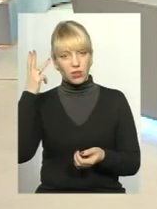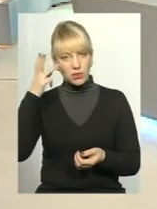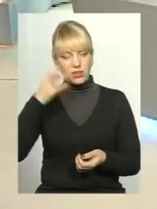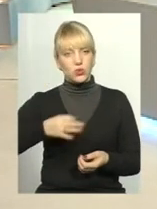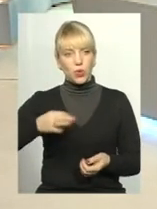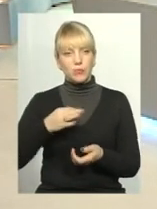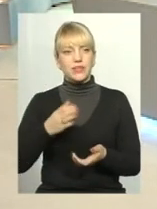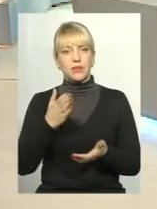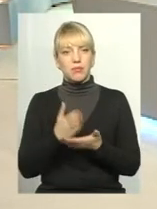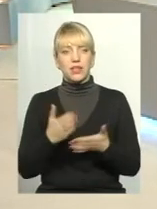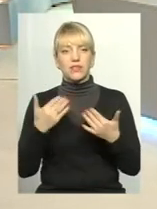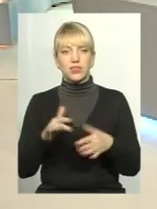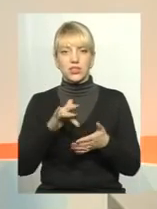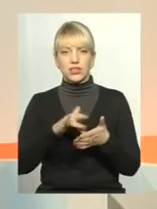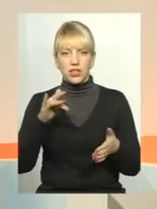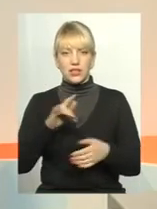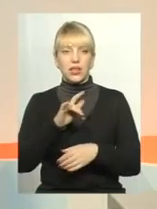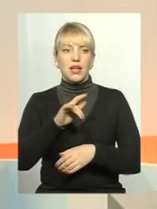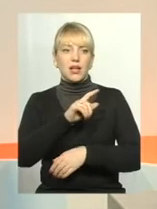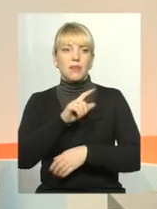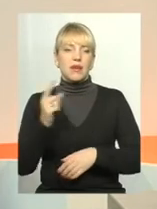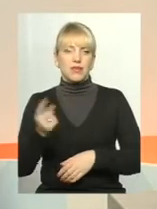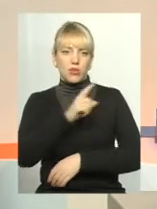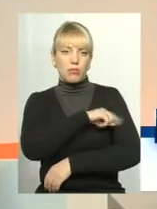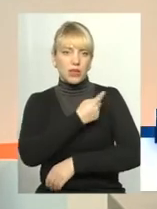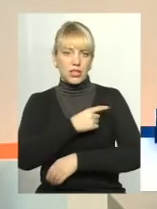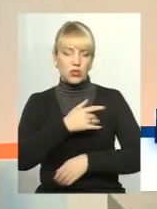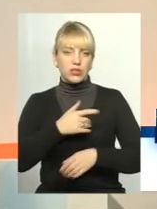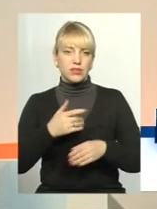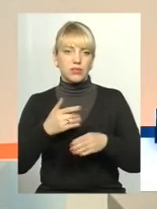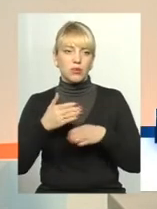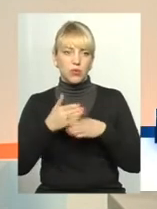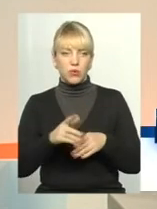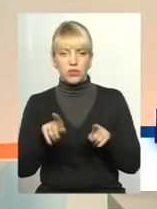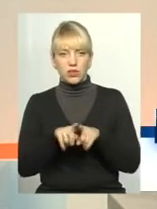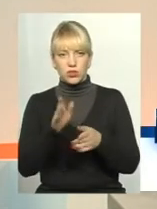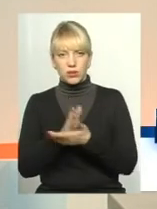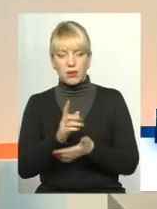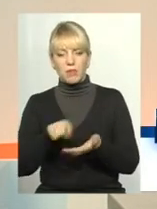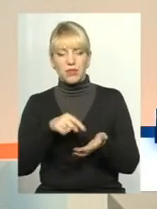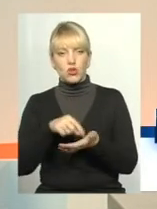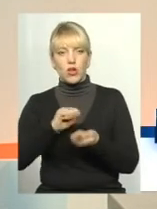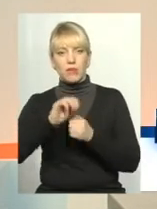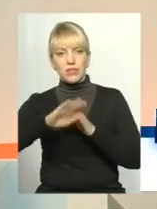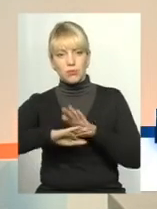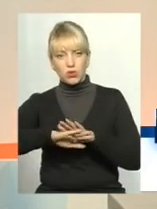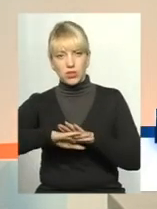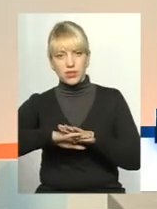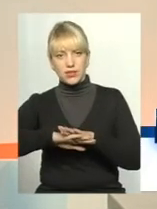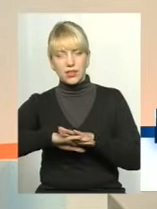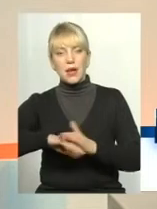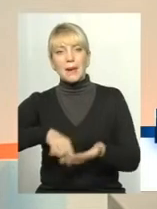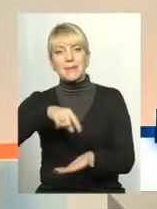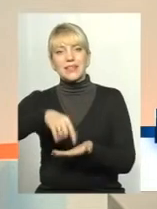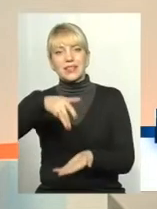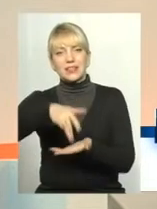області має вже центр первинно-медико-санітарної допомоги. Також має місто Кам'янець-Подільський міський